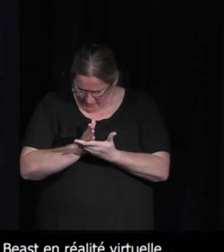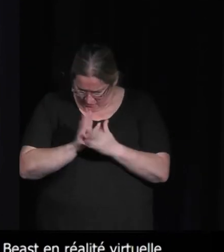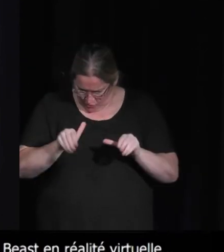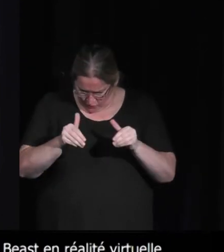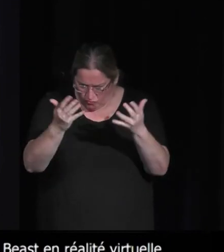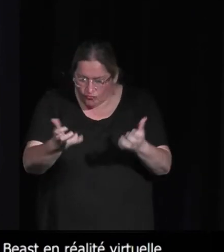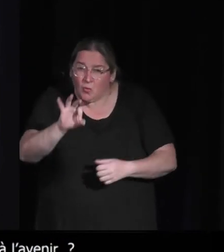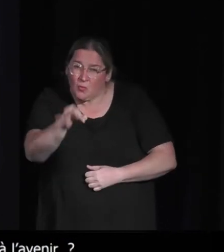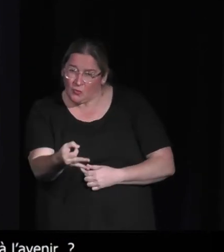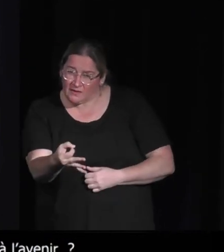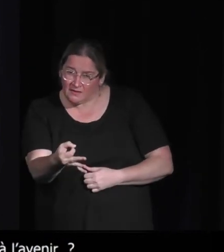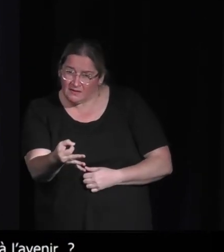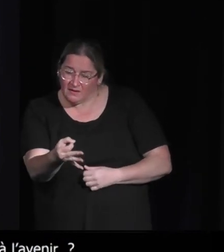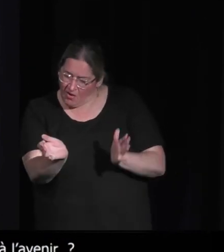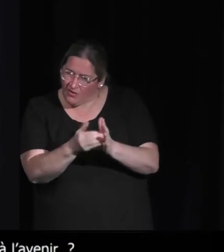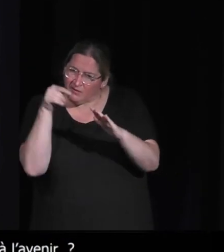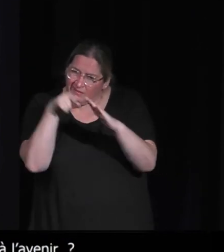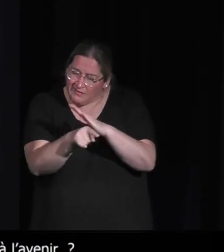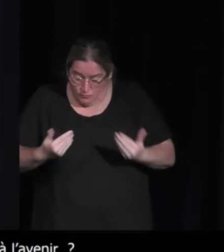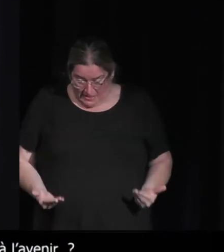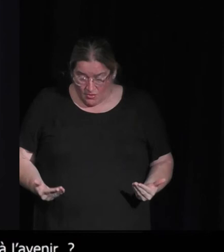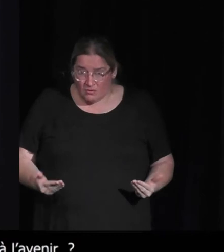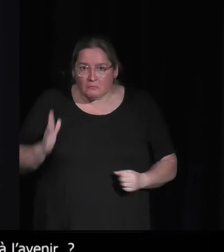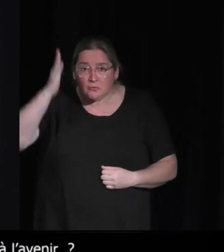c une piste que j'aimerais explorer tout de suite.